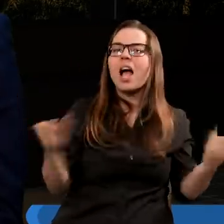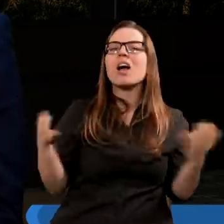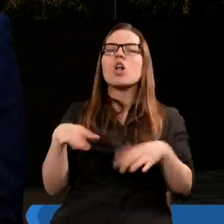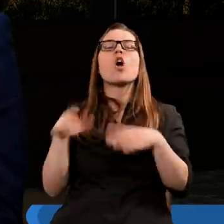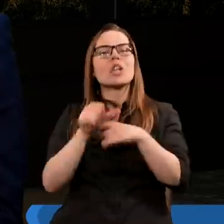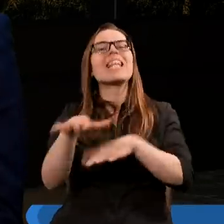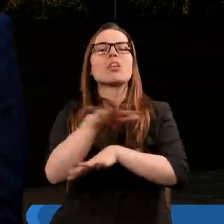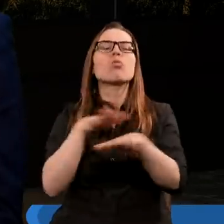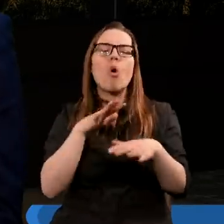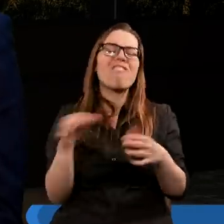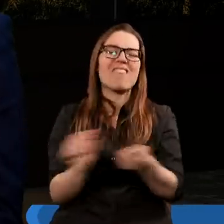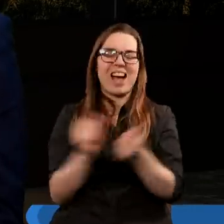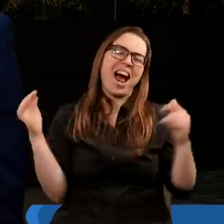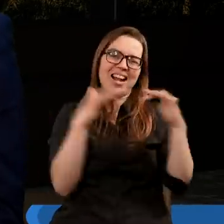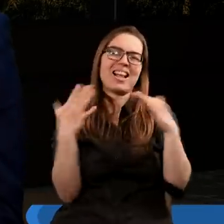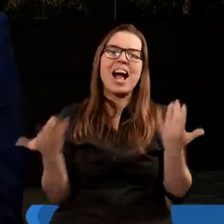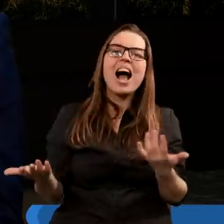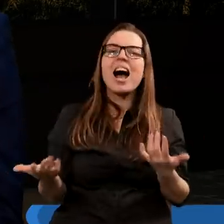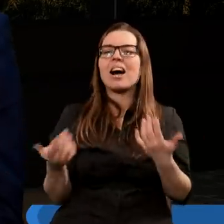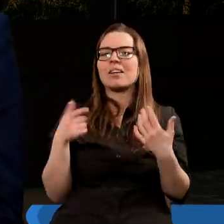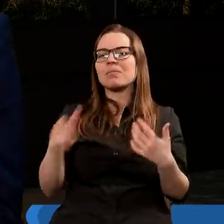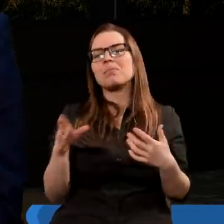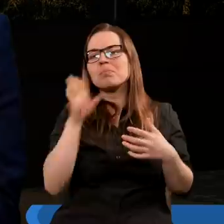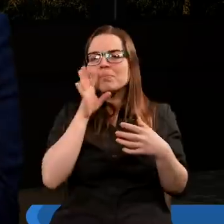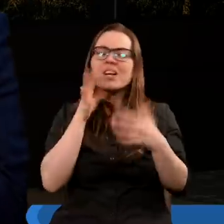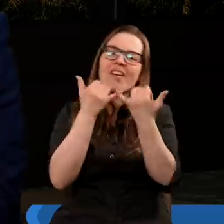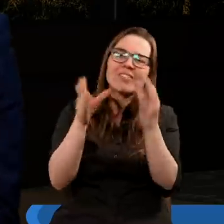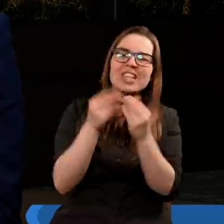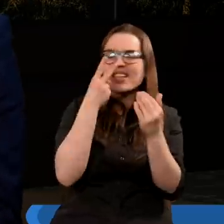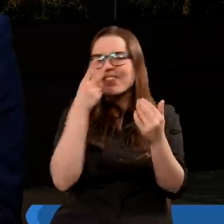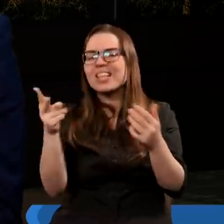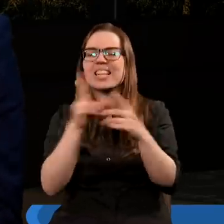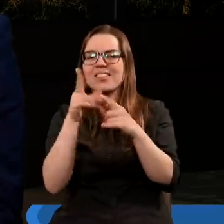duchowa walka, więc ja tam nie uwzględniałbym w to tych wszystkich wizji,